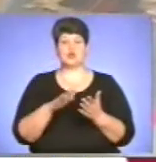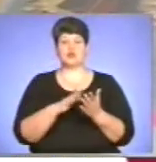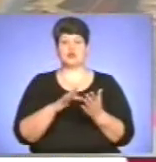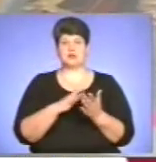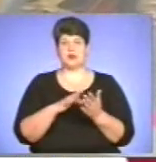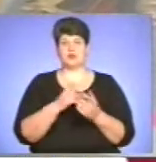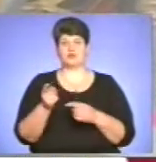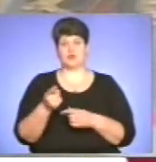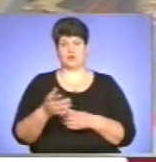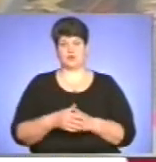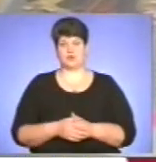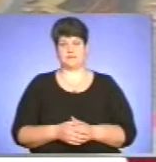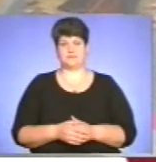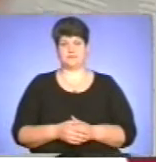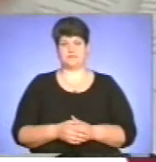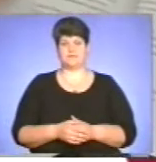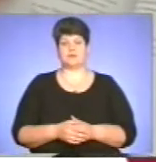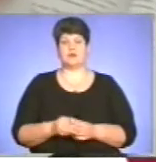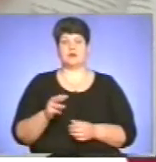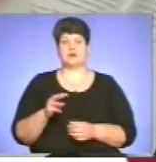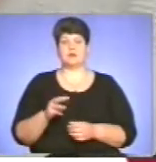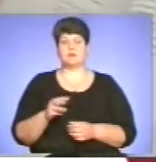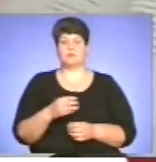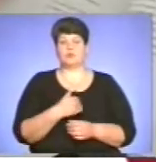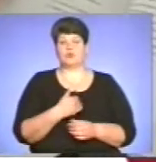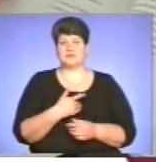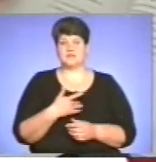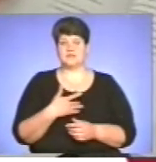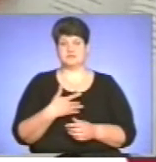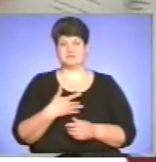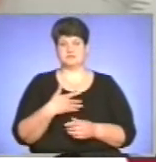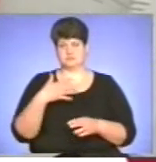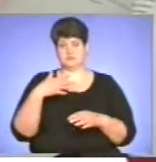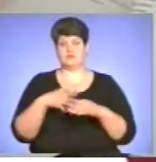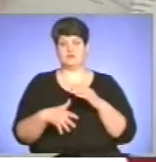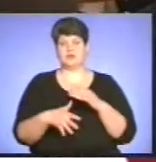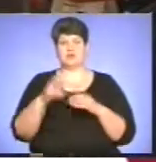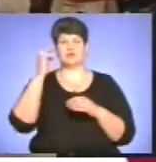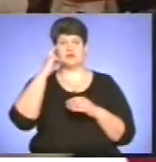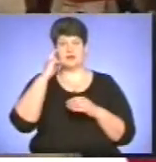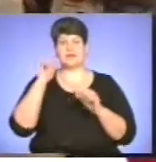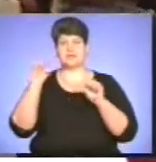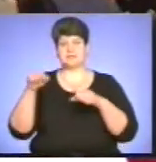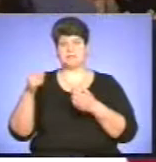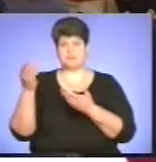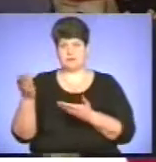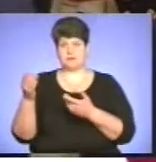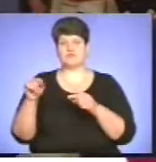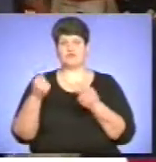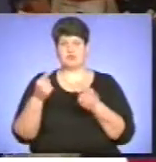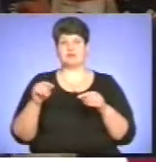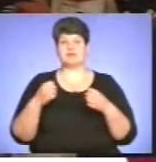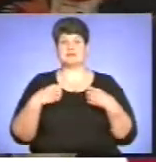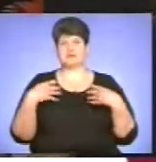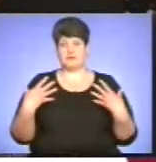у Тернополі. Мотивація залізна. Якщо Київ спромігся створити свято